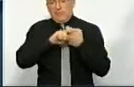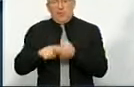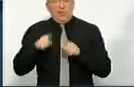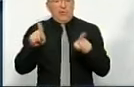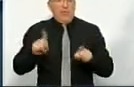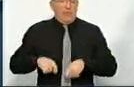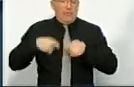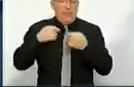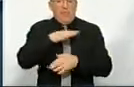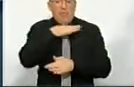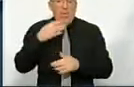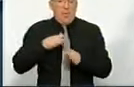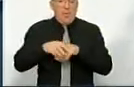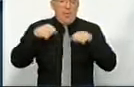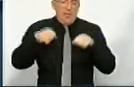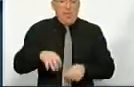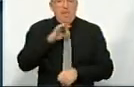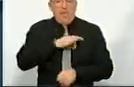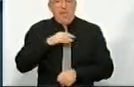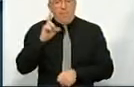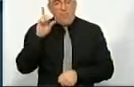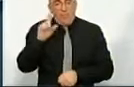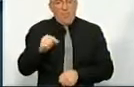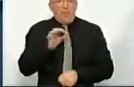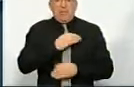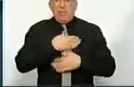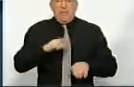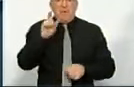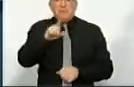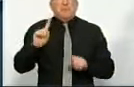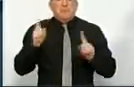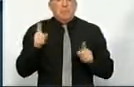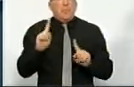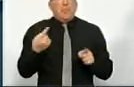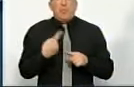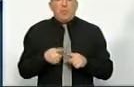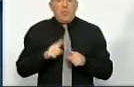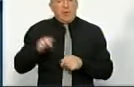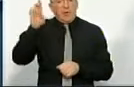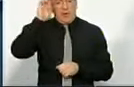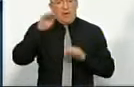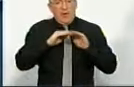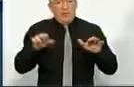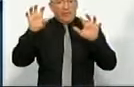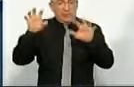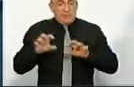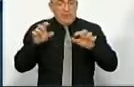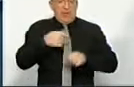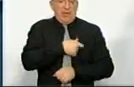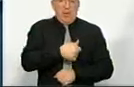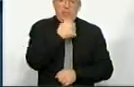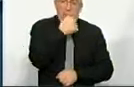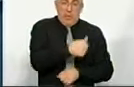тим, що передали багато повноважень, пільговий проїзд, чому незадоволені громадяни? Тому що держава на рівні законів, депутати